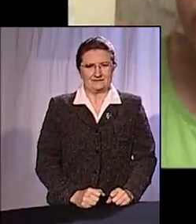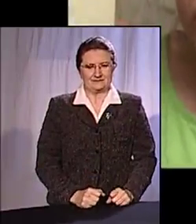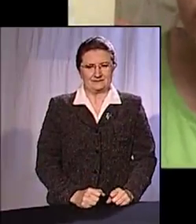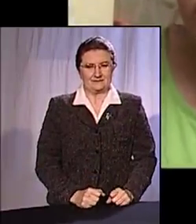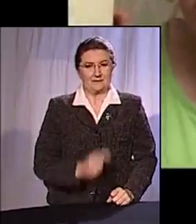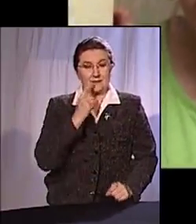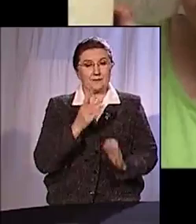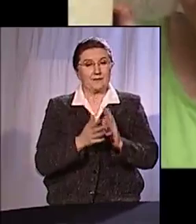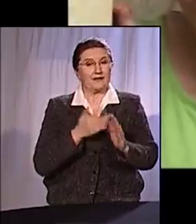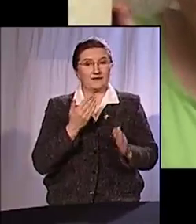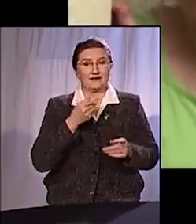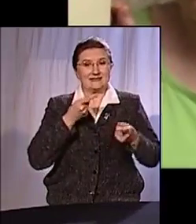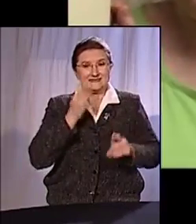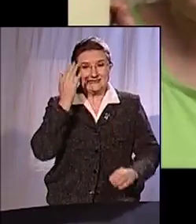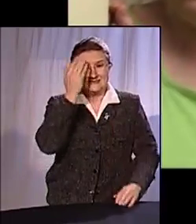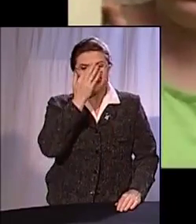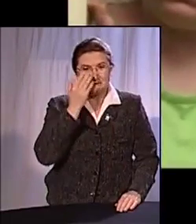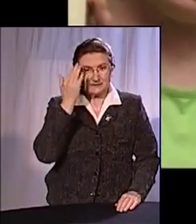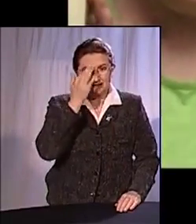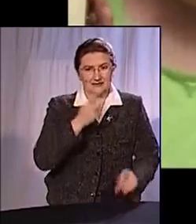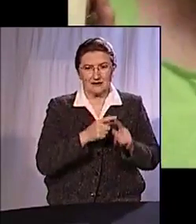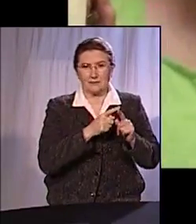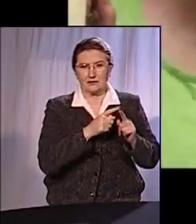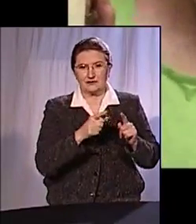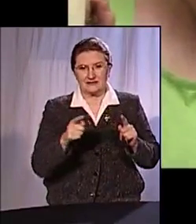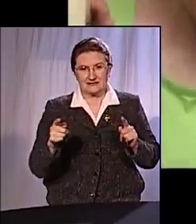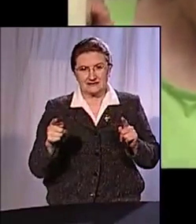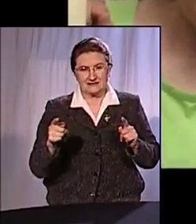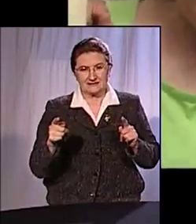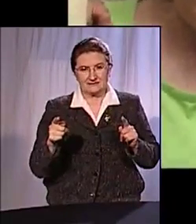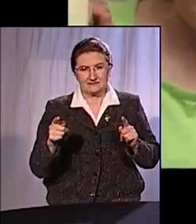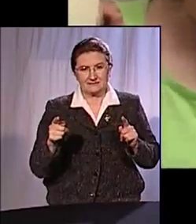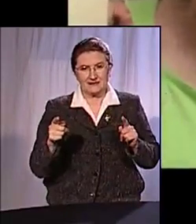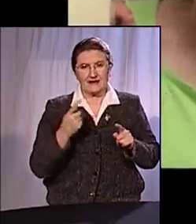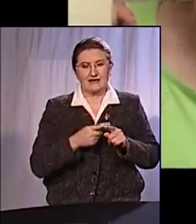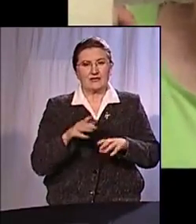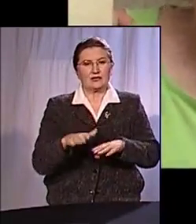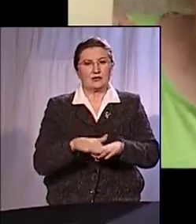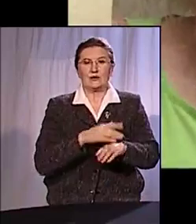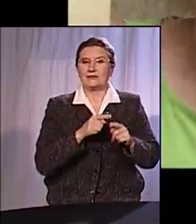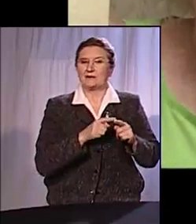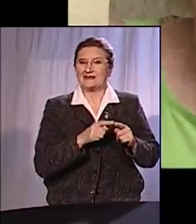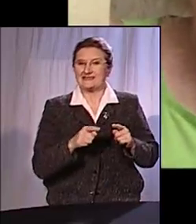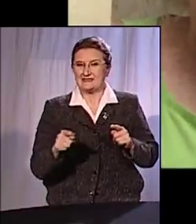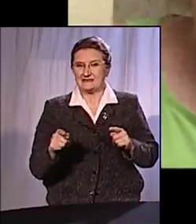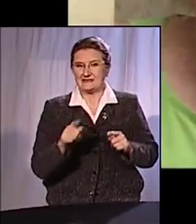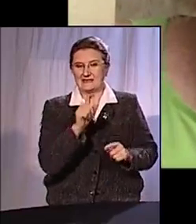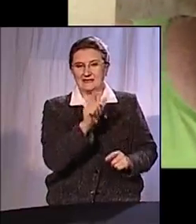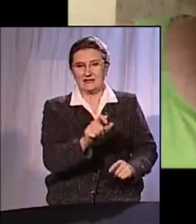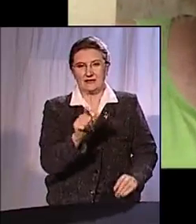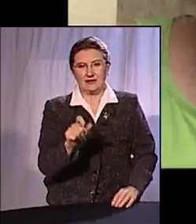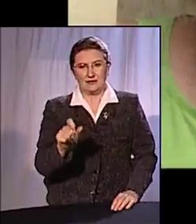понять, какой твой истинный смысл жизни – это процесс. И это долгий процесс. И у некоторых людей